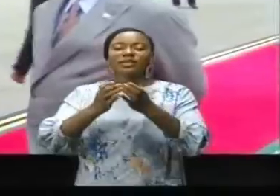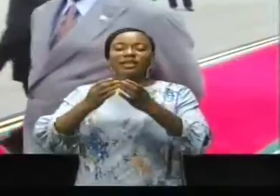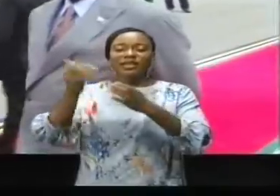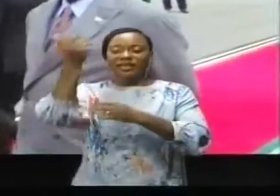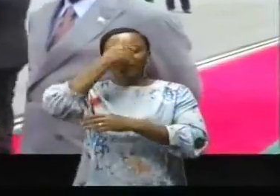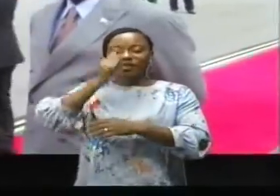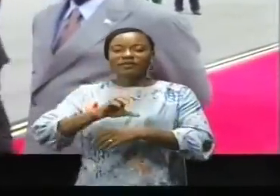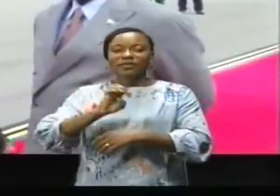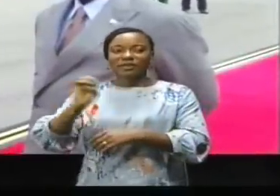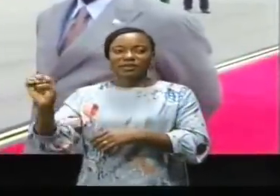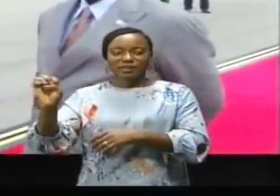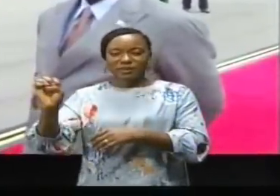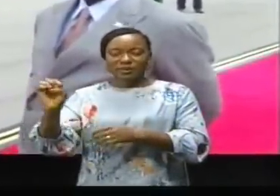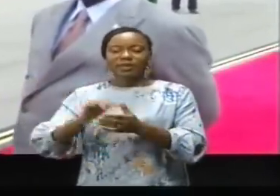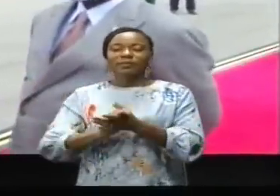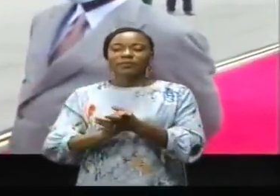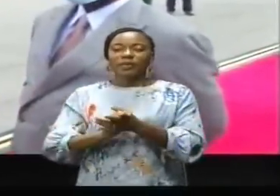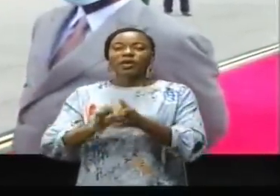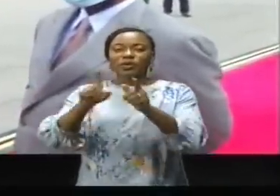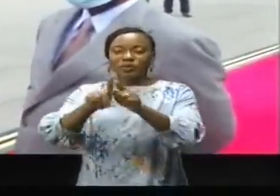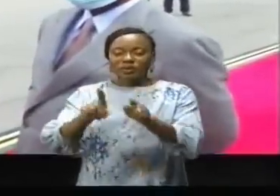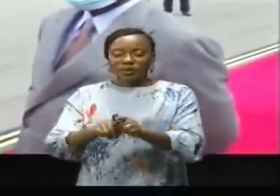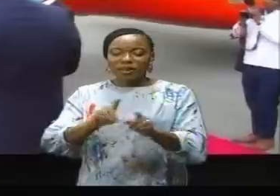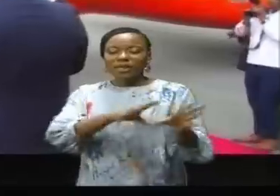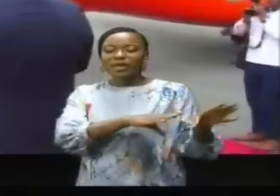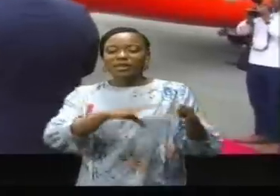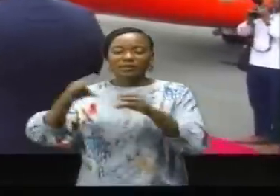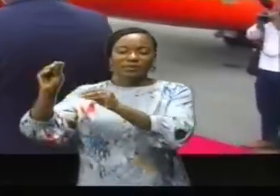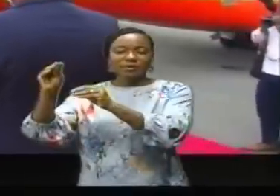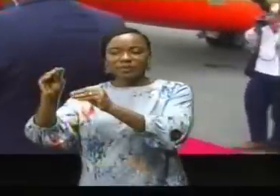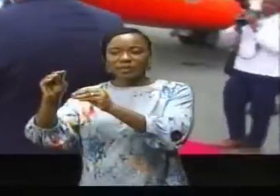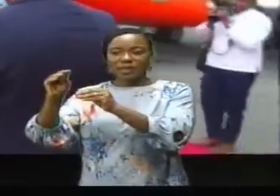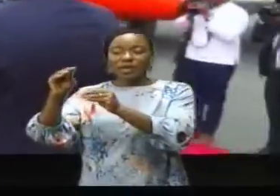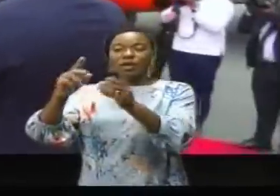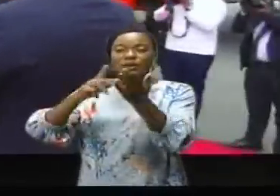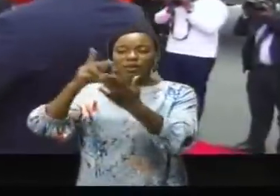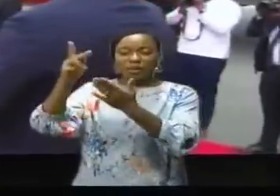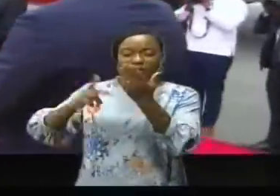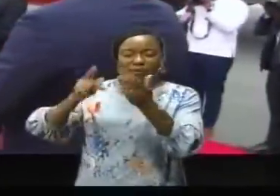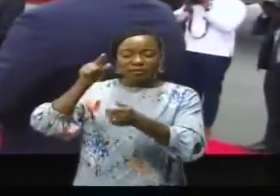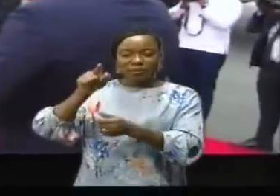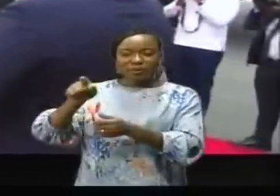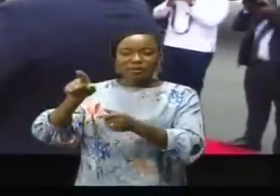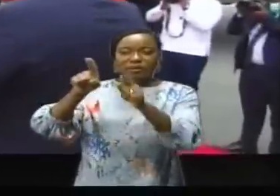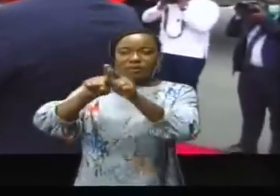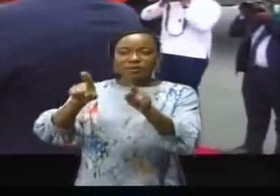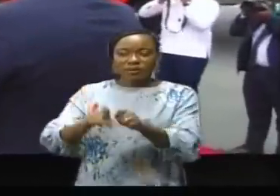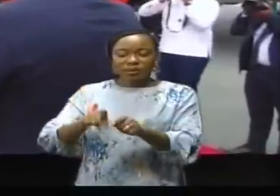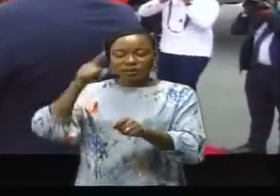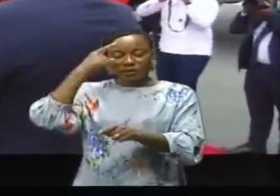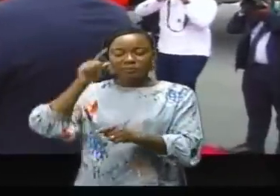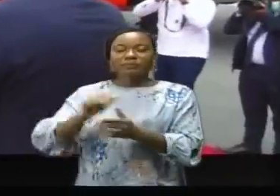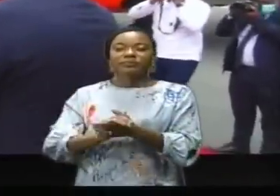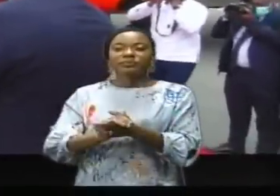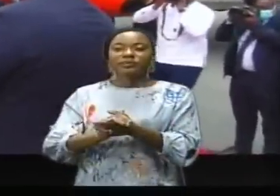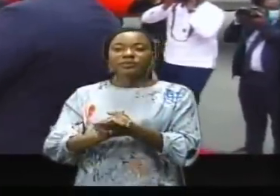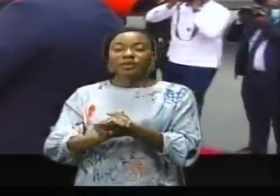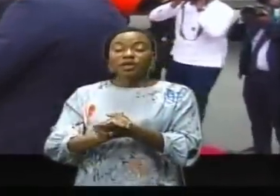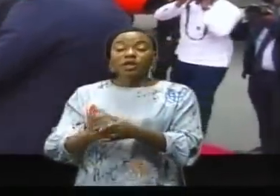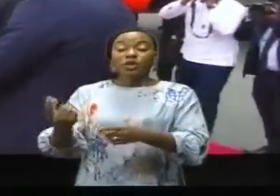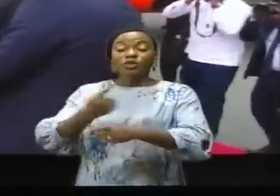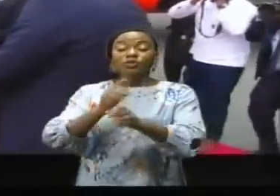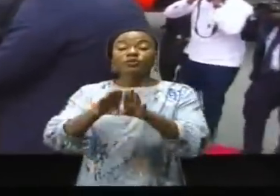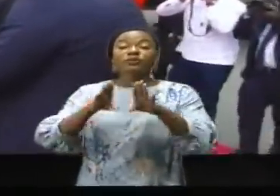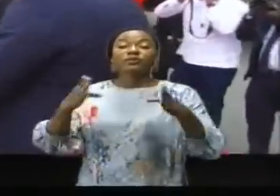ministre Jean-Michel Samaloukonde King a fait les déplacements pour Arusha en Tanzanie. C'est jeudi 21 juillet 2022, jour d